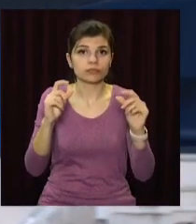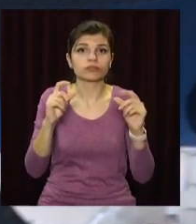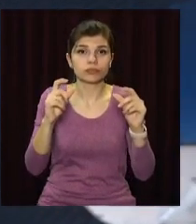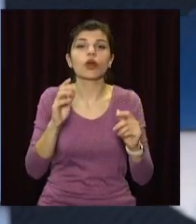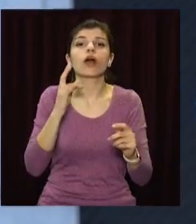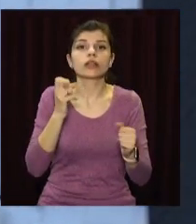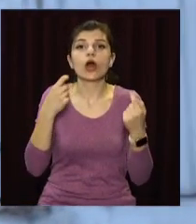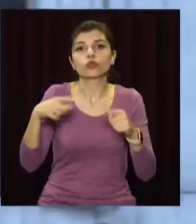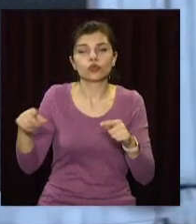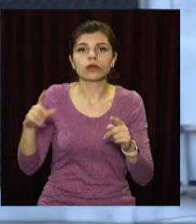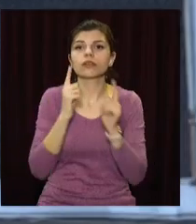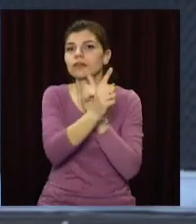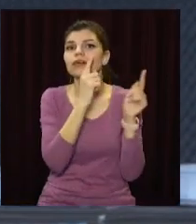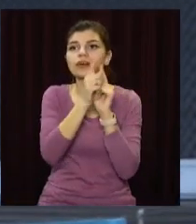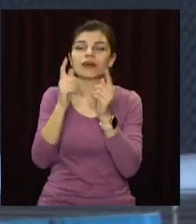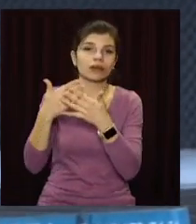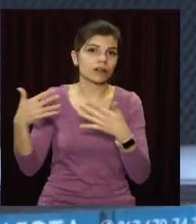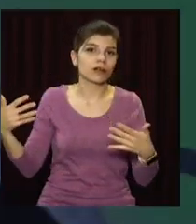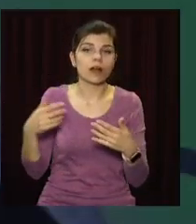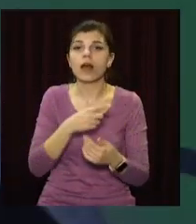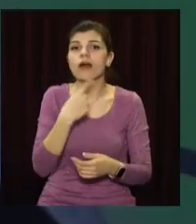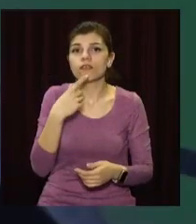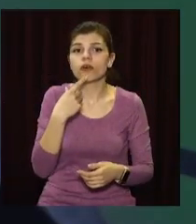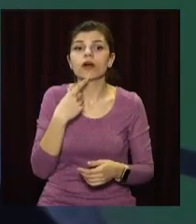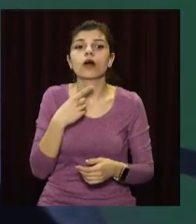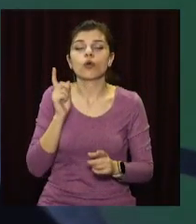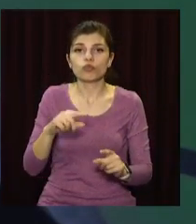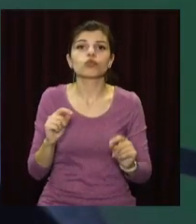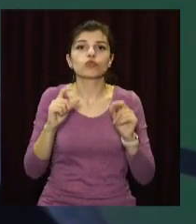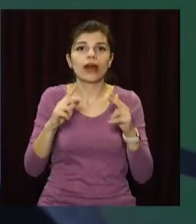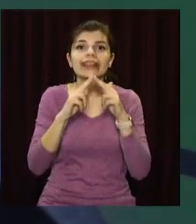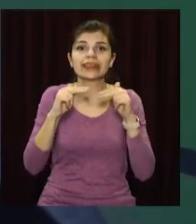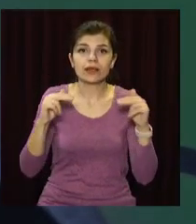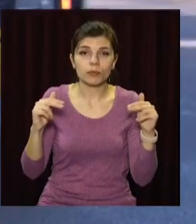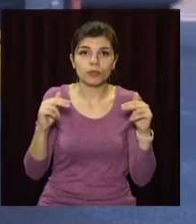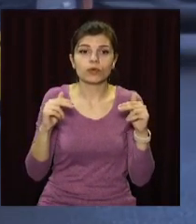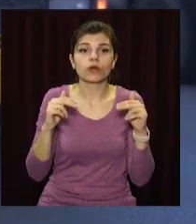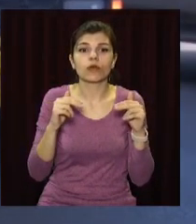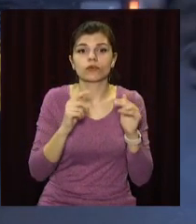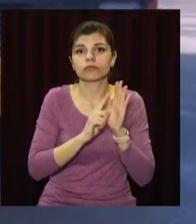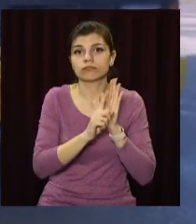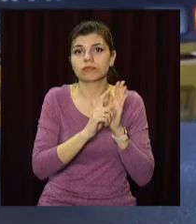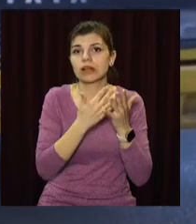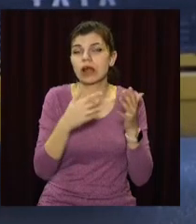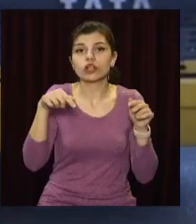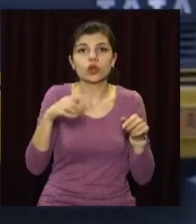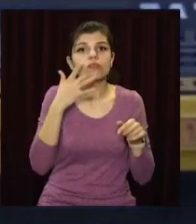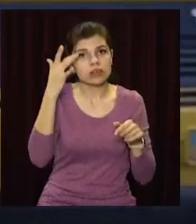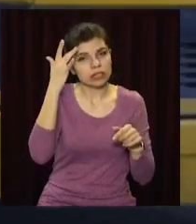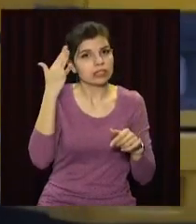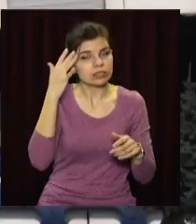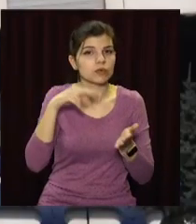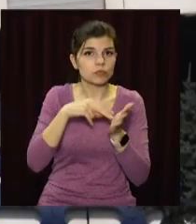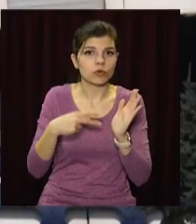і на інші приміські автобуси. За його прогнозами, не у мене подорожчання і дніпровські маршрутки. Ймовірно, вже цього літа за